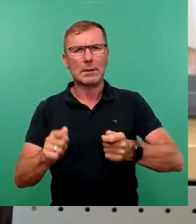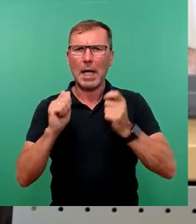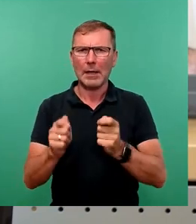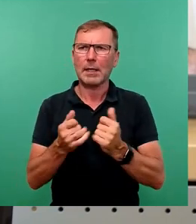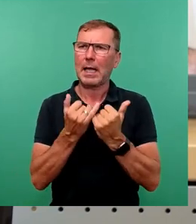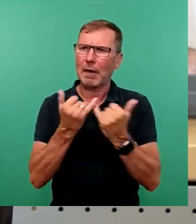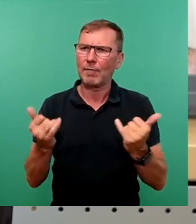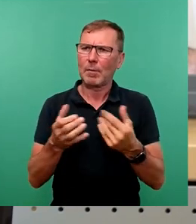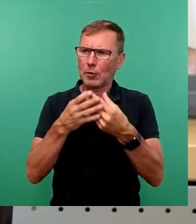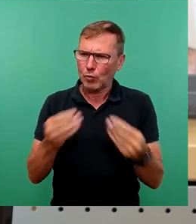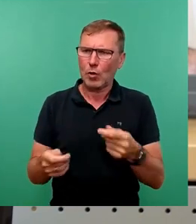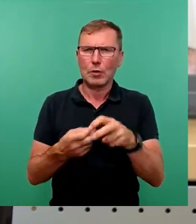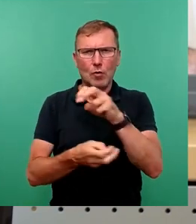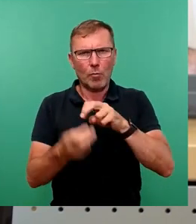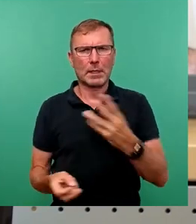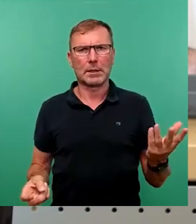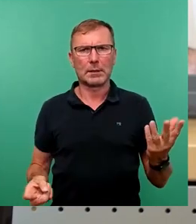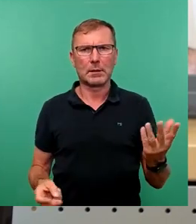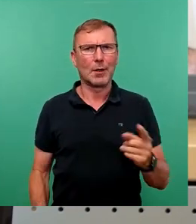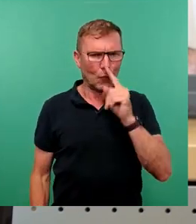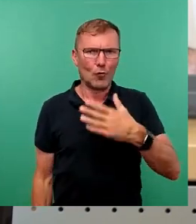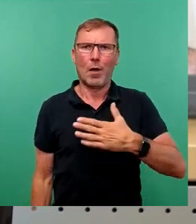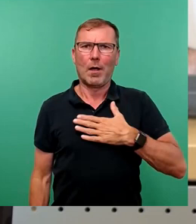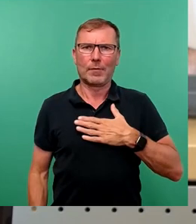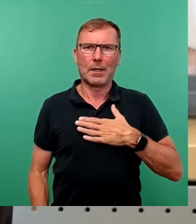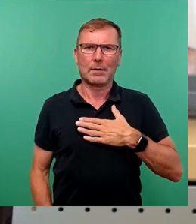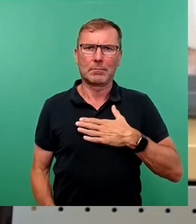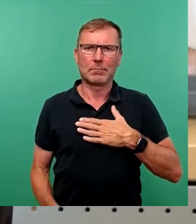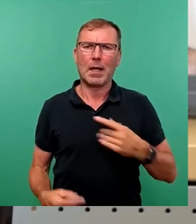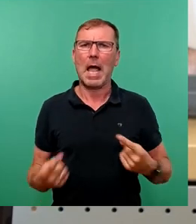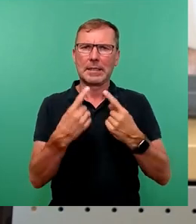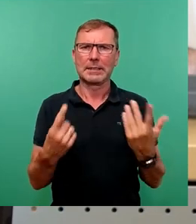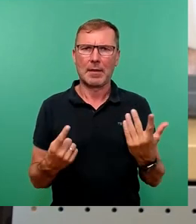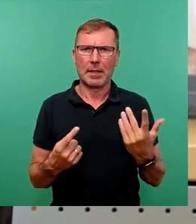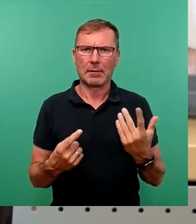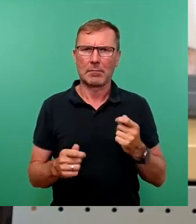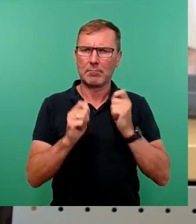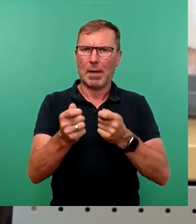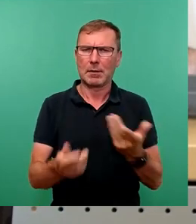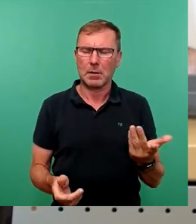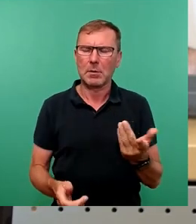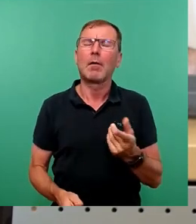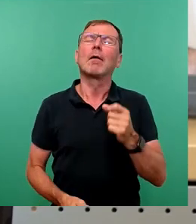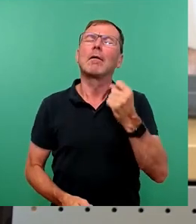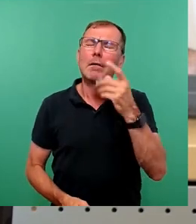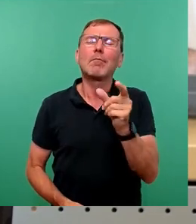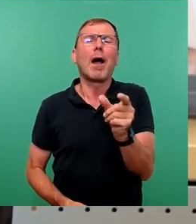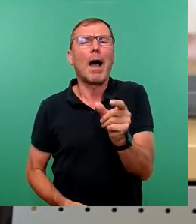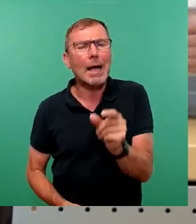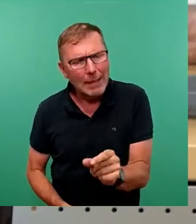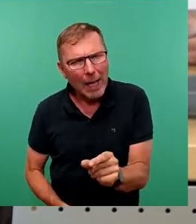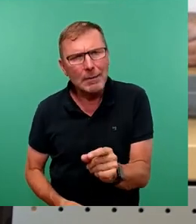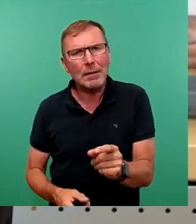umgeht, die haben nur wir als Dissidenten gestellt, zugegebenermaßen in einem kleinen, aber doch durchaus